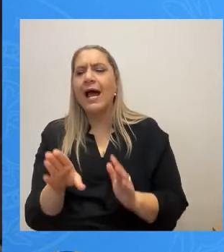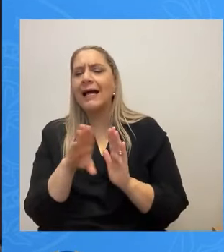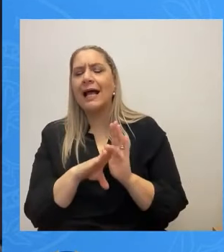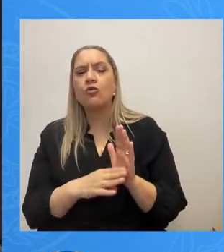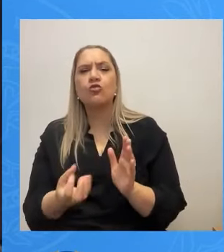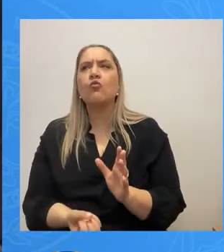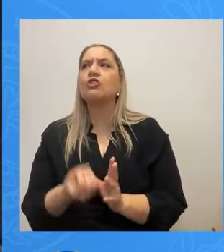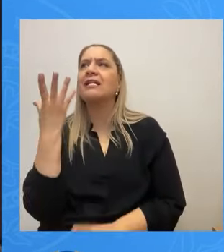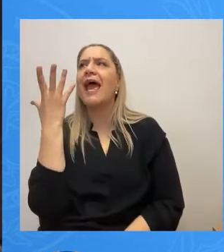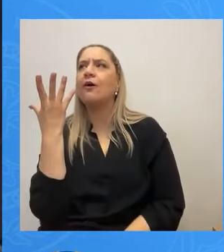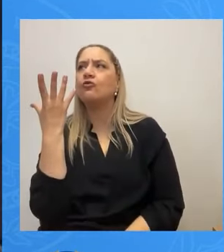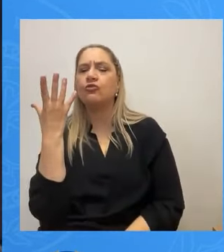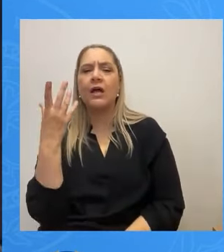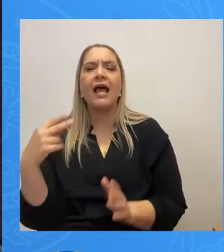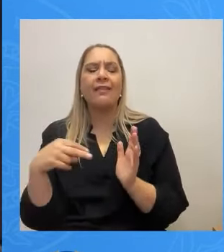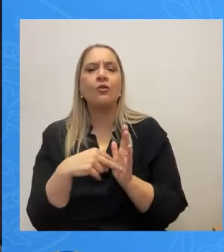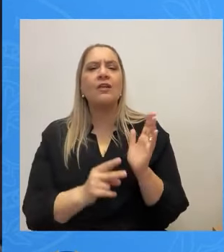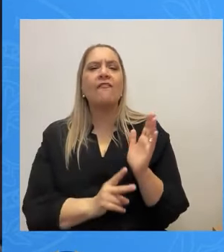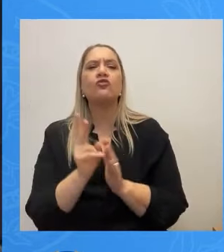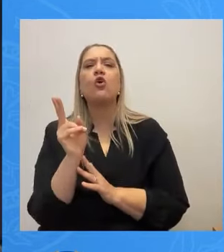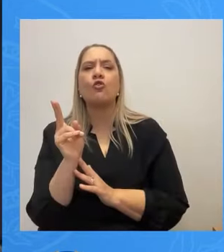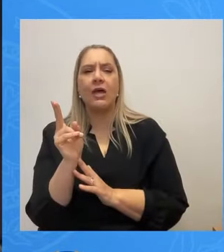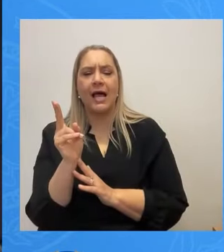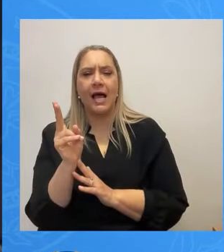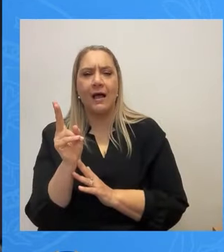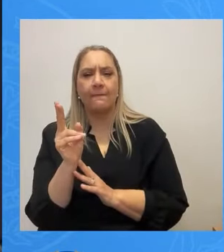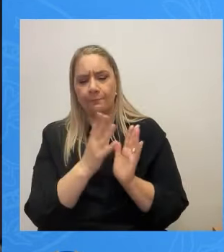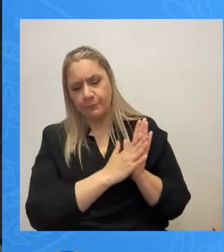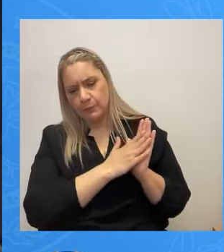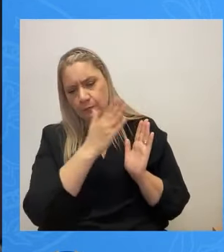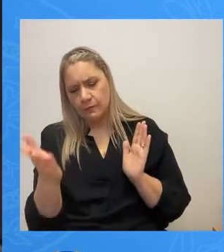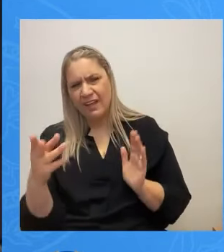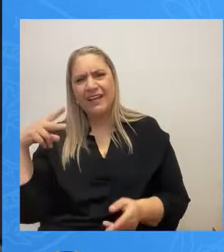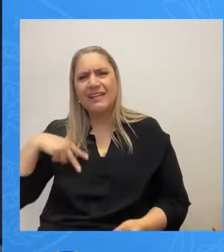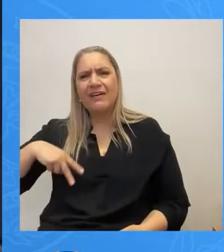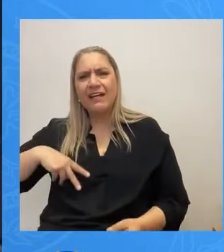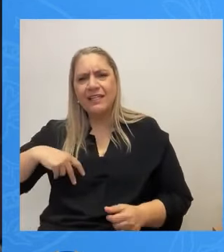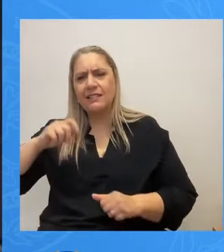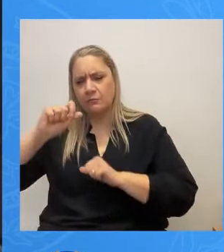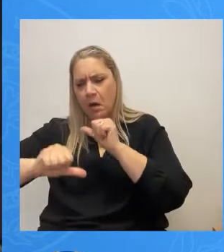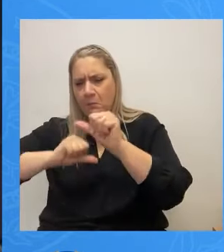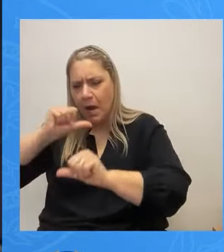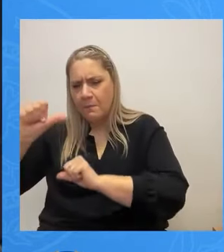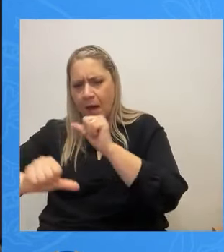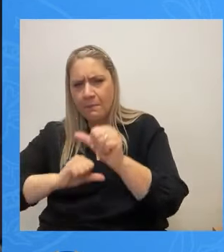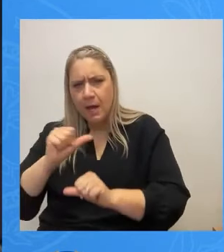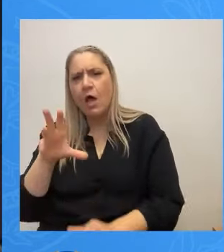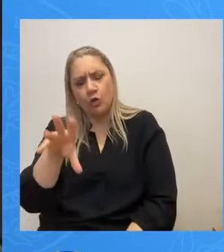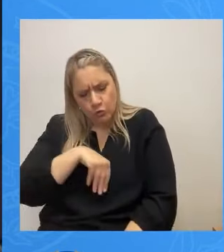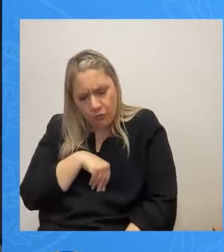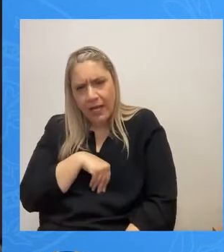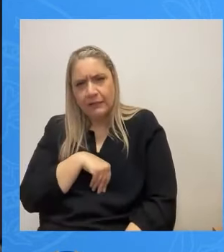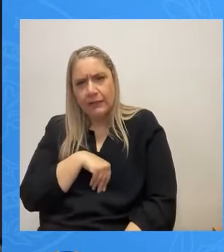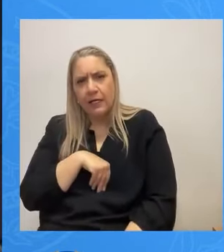ισχύει από το 2012. Κυβερνήσεις που πέρασαν από τότε, μην τις απαριθμίσω, τον δέχτηκαν και τον